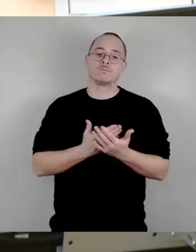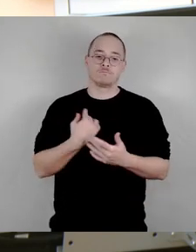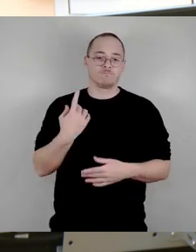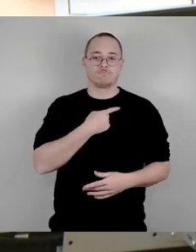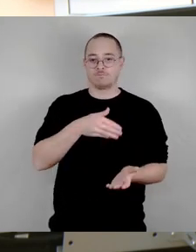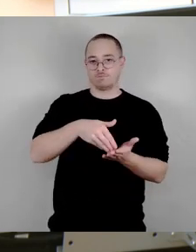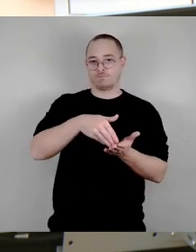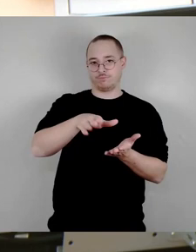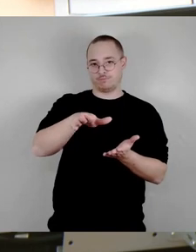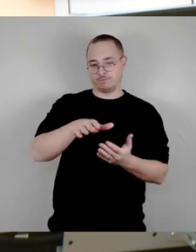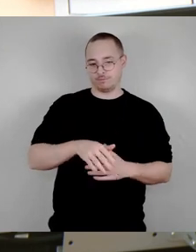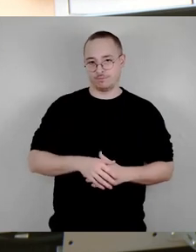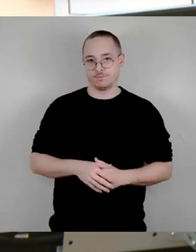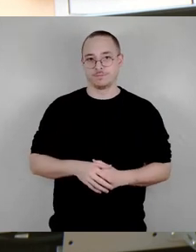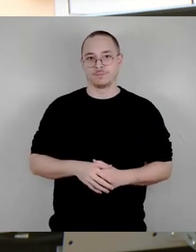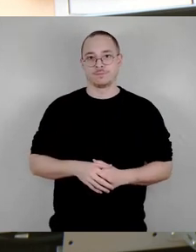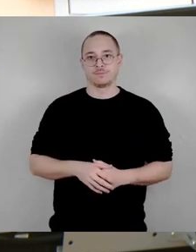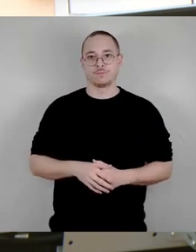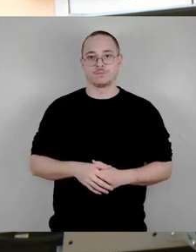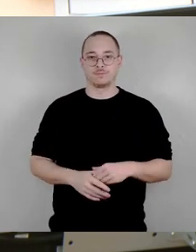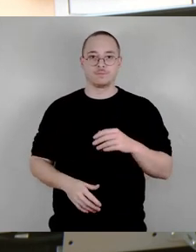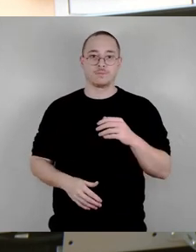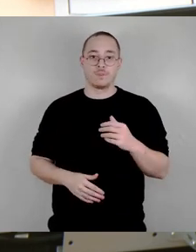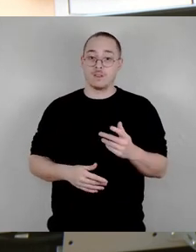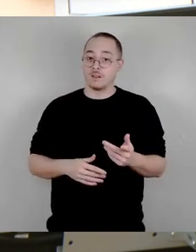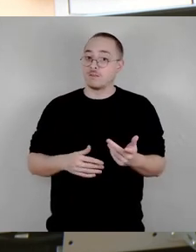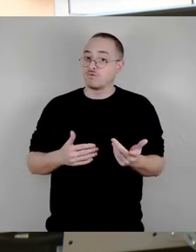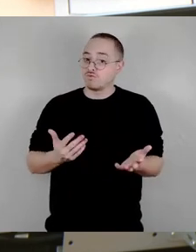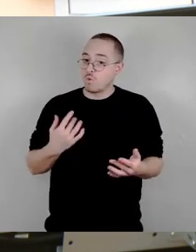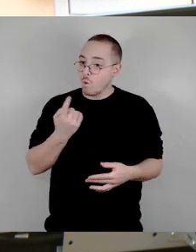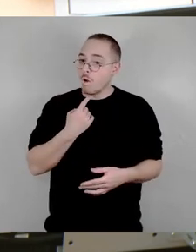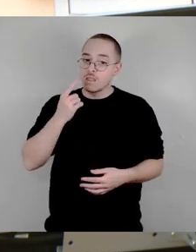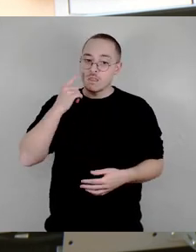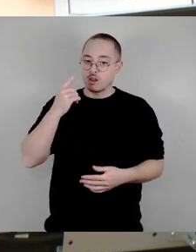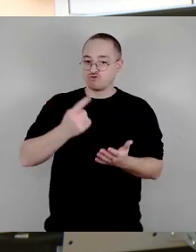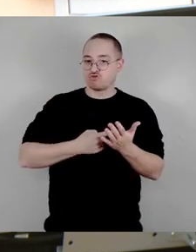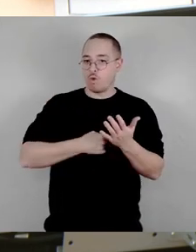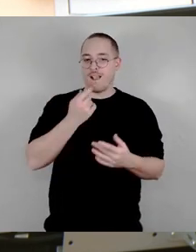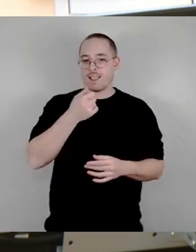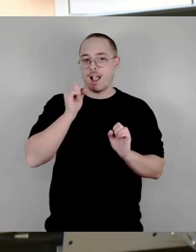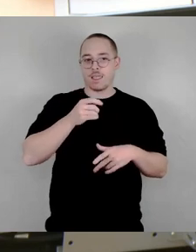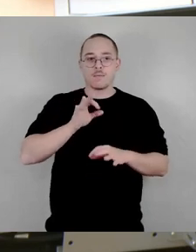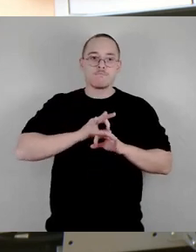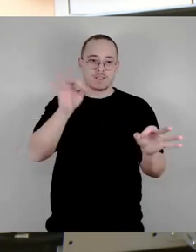denken, dass wir unsere Steuergelder in Dresden sinnvoller ausgeben können. Vielen Dank.